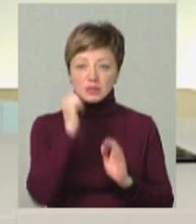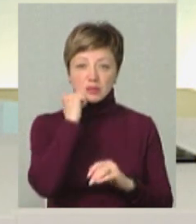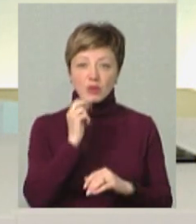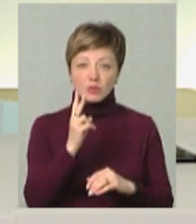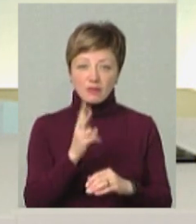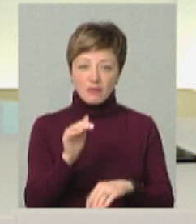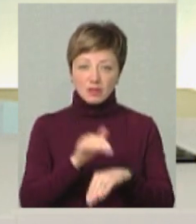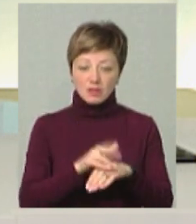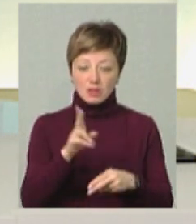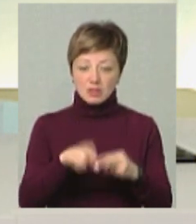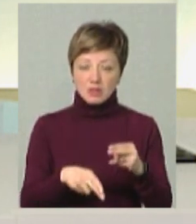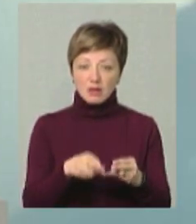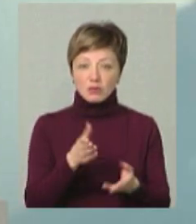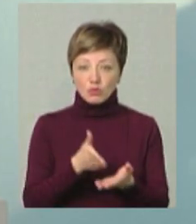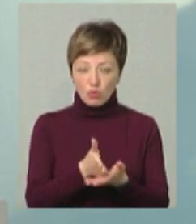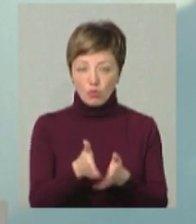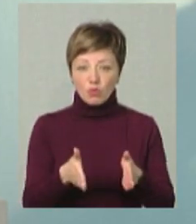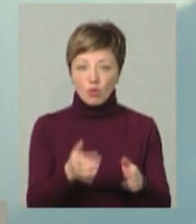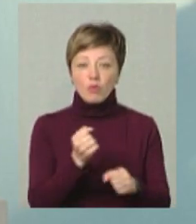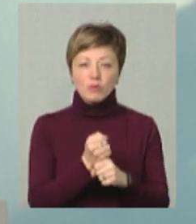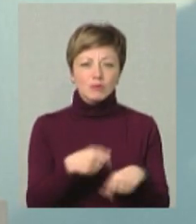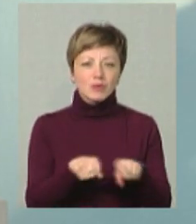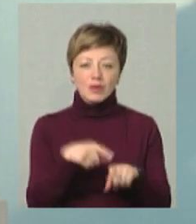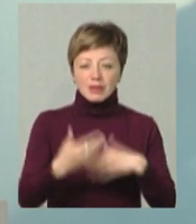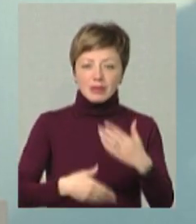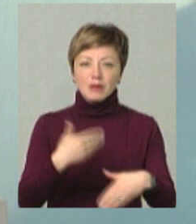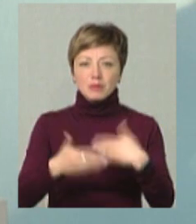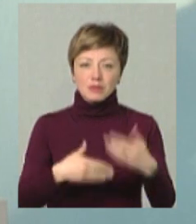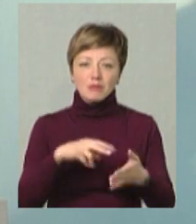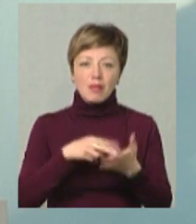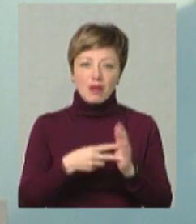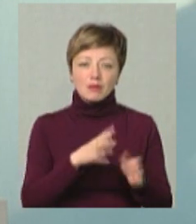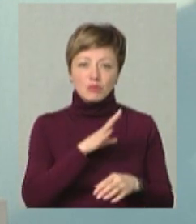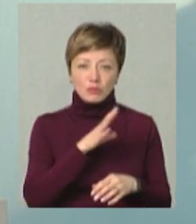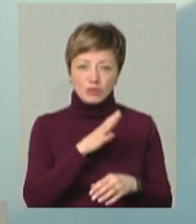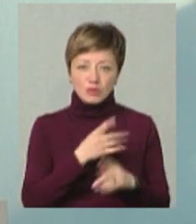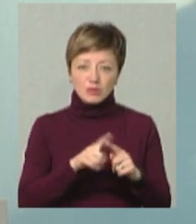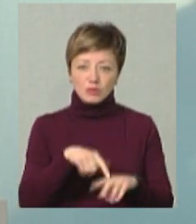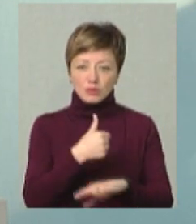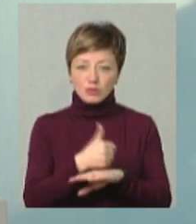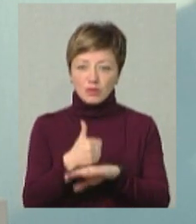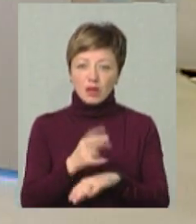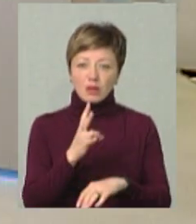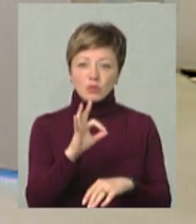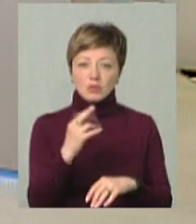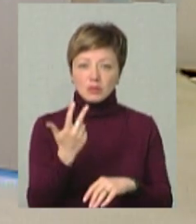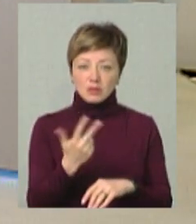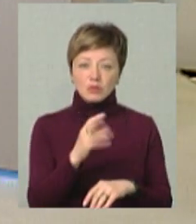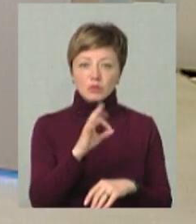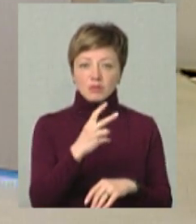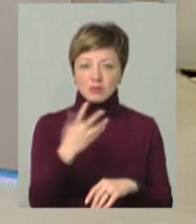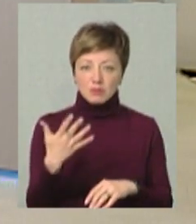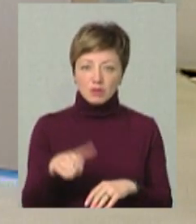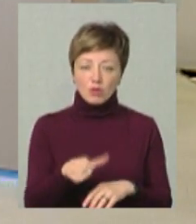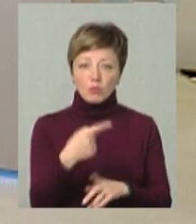Костянтинова, фактично, від кінця, якби, тому воно все було настільки динамічно і плани були, якби, ці от основні Н-03 і Н-25 дороги